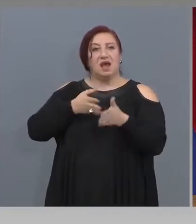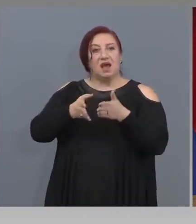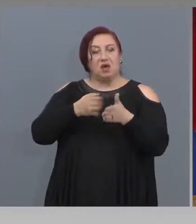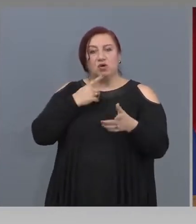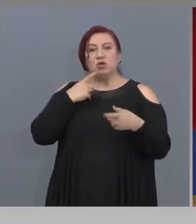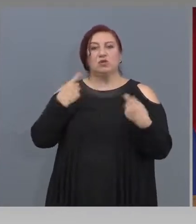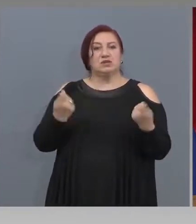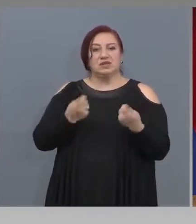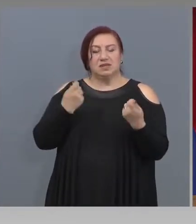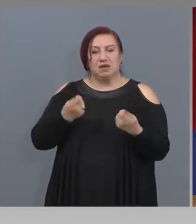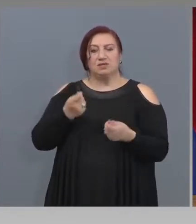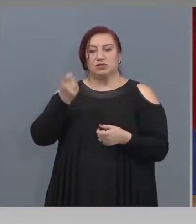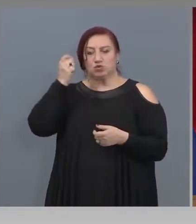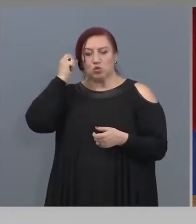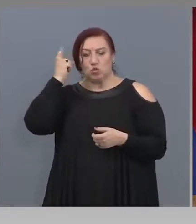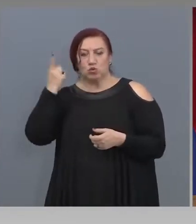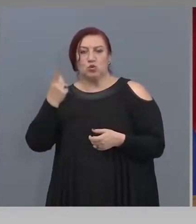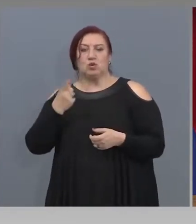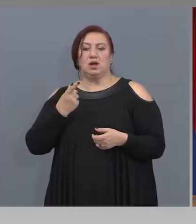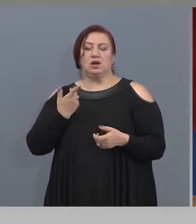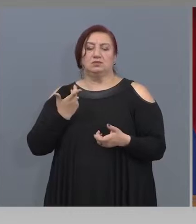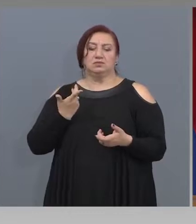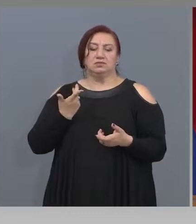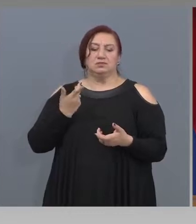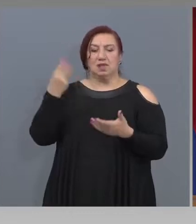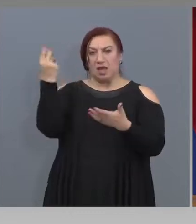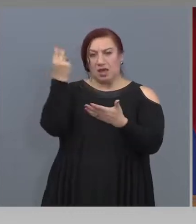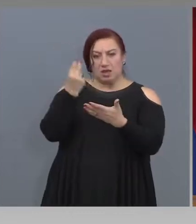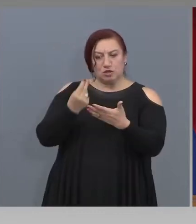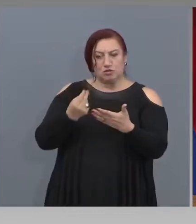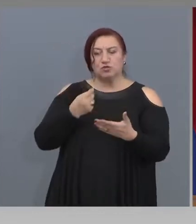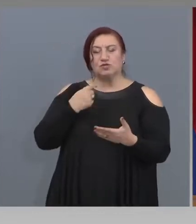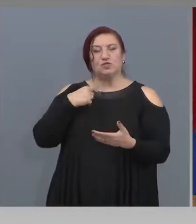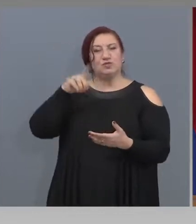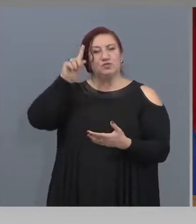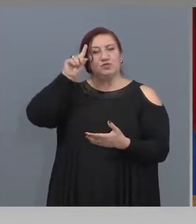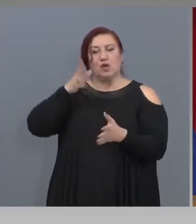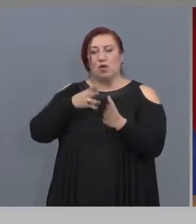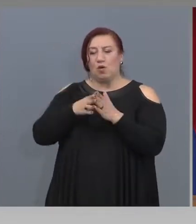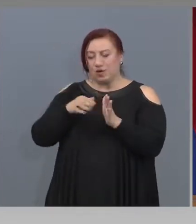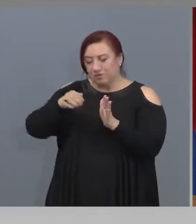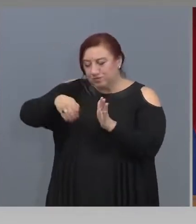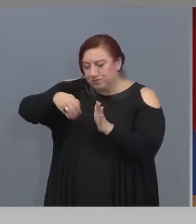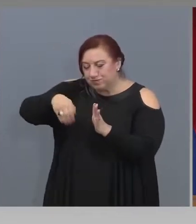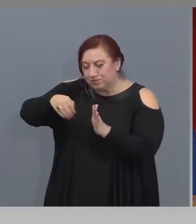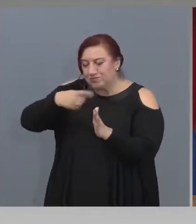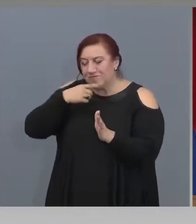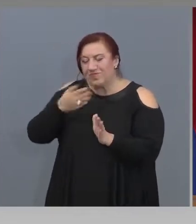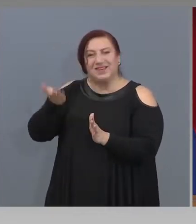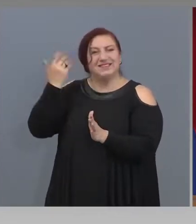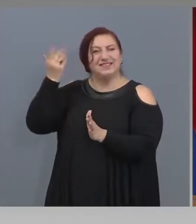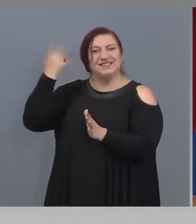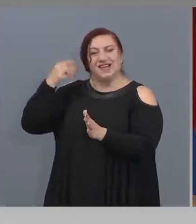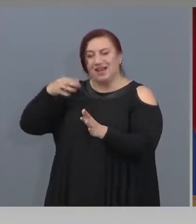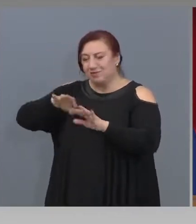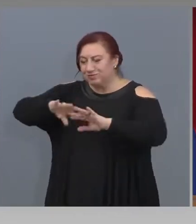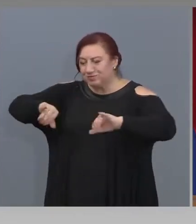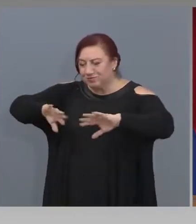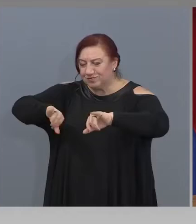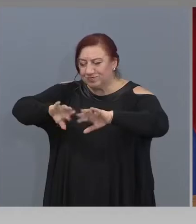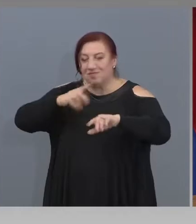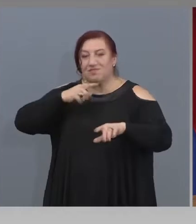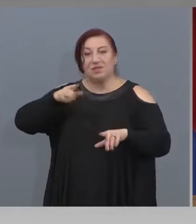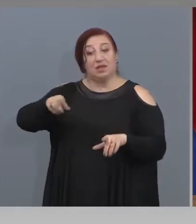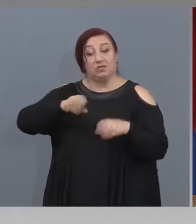И археолозите са пуснати сесиите за теренните проучвания и разкопки.